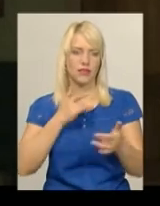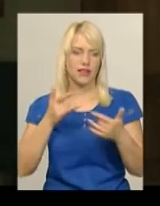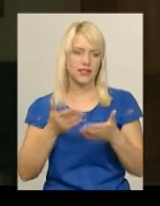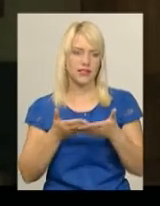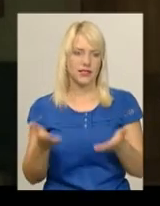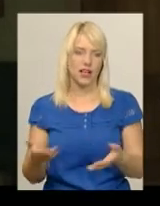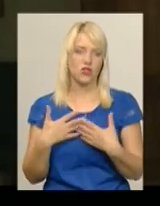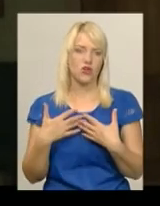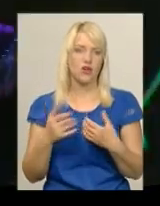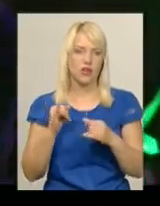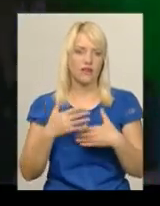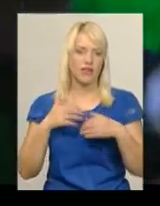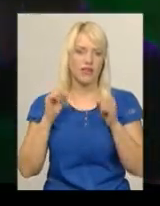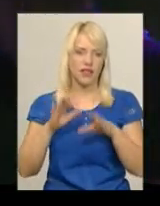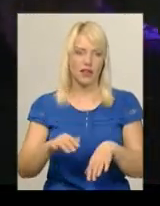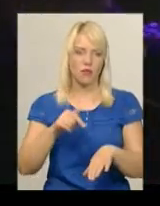віддаємо максимум емоцій.